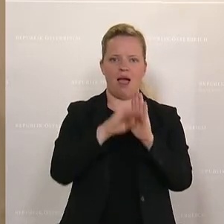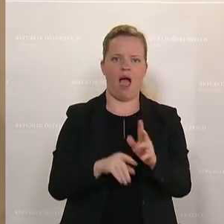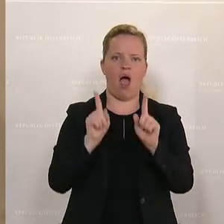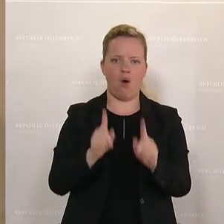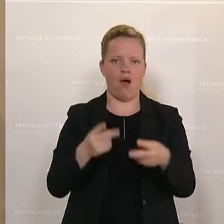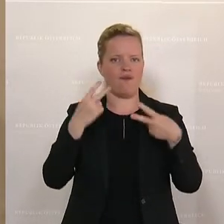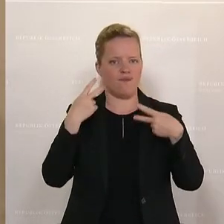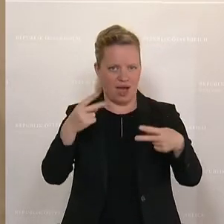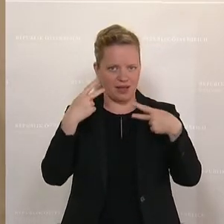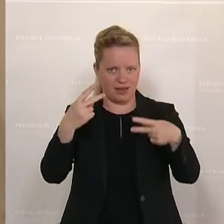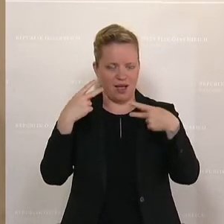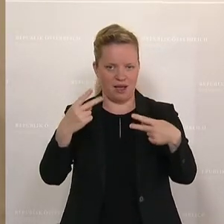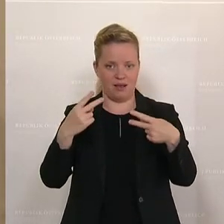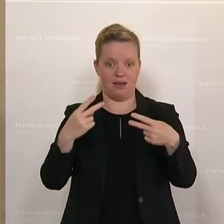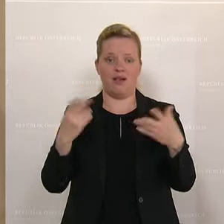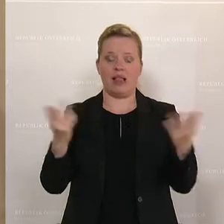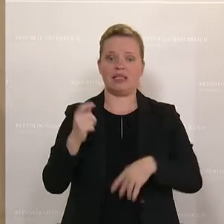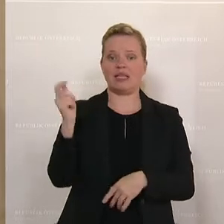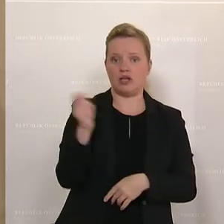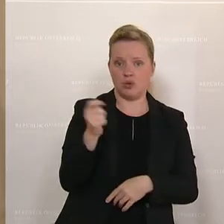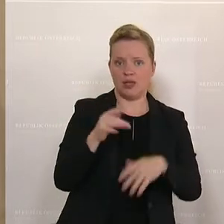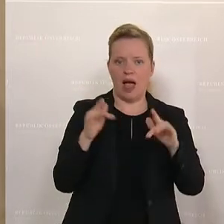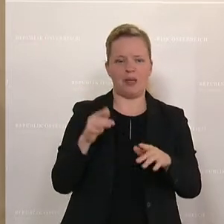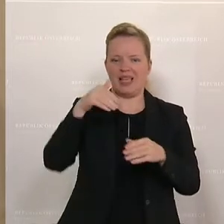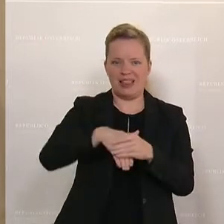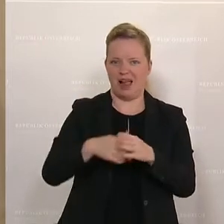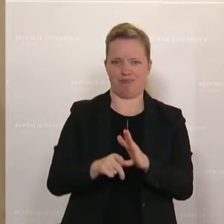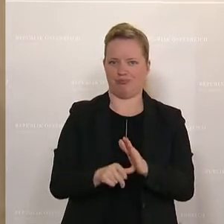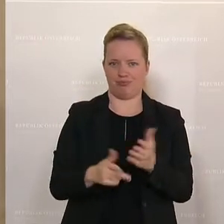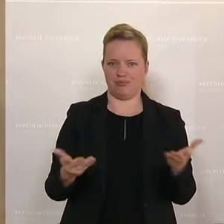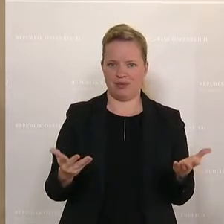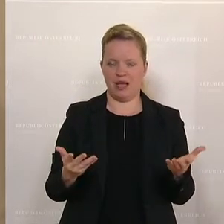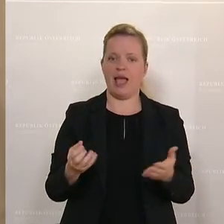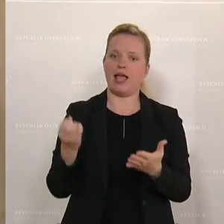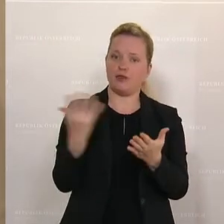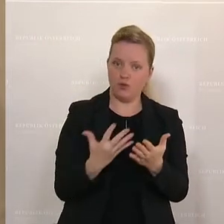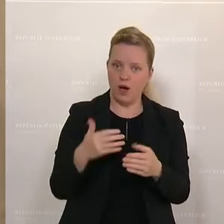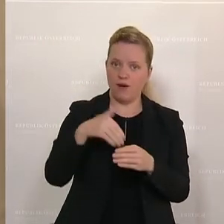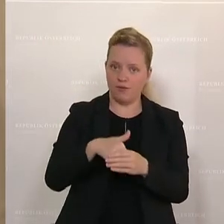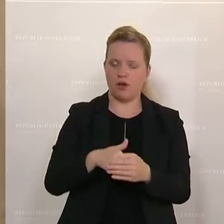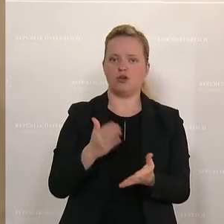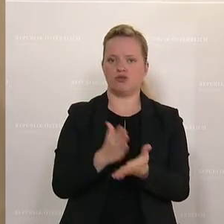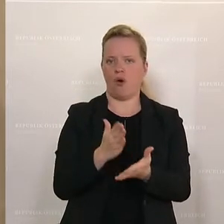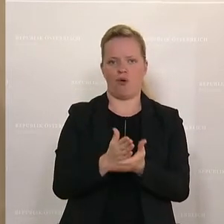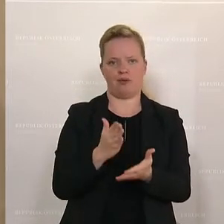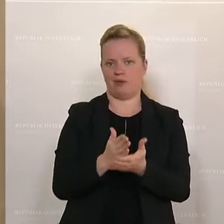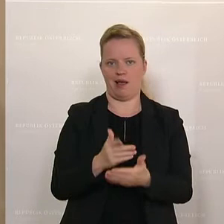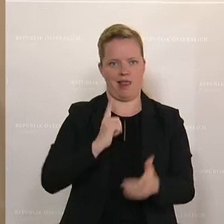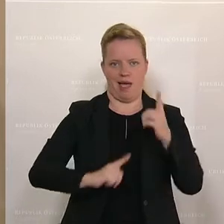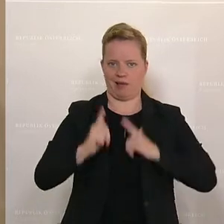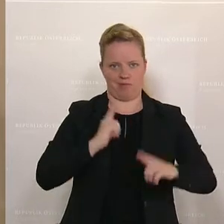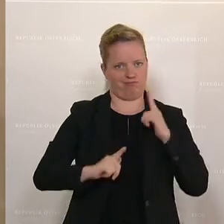bei Sanktionen zahnlos ist. Weil diese Richtlinie im Entwurf her bereits als verunglückt